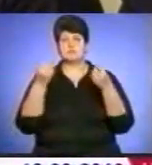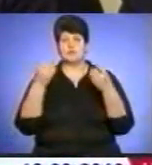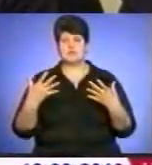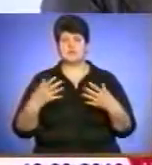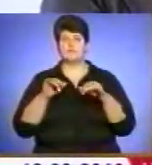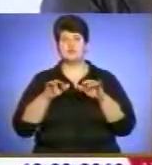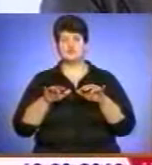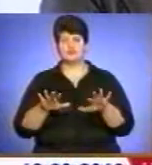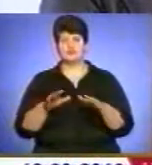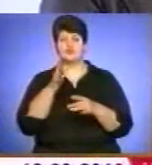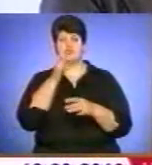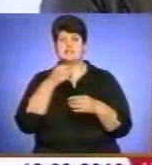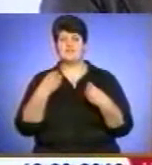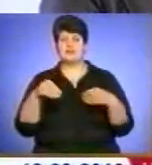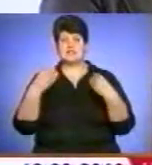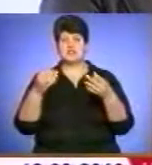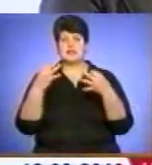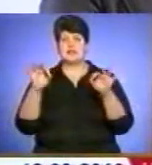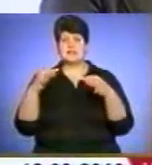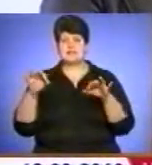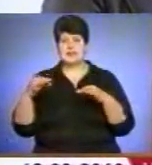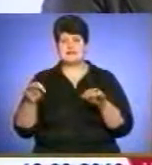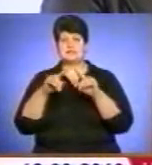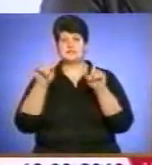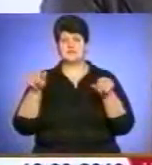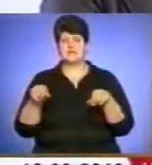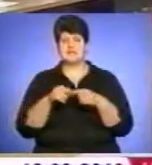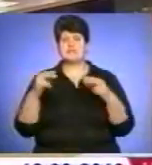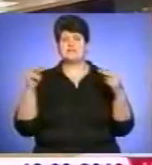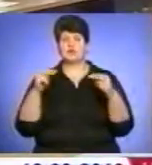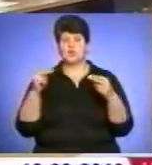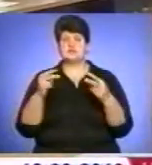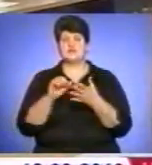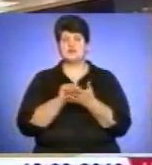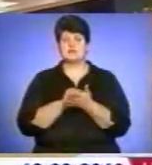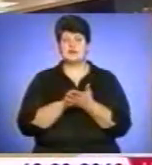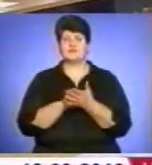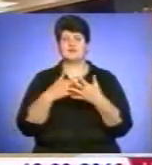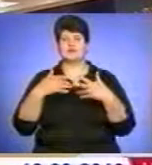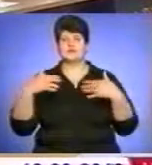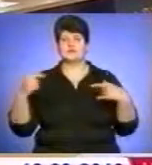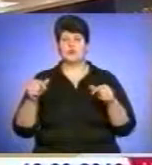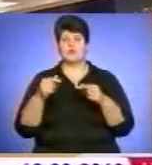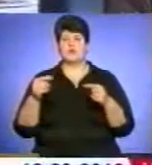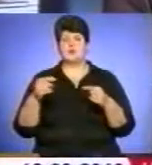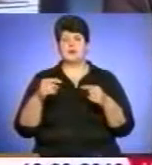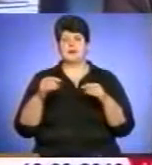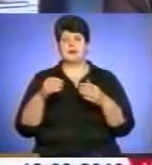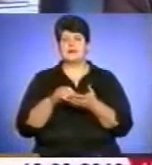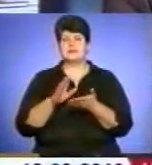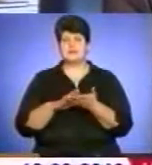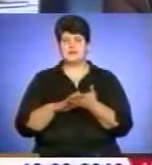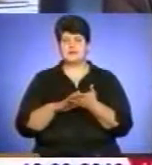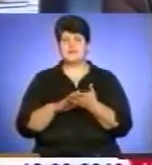та скоротити час видачі ліцензій, дозволів, сертифікатів, свідоцтв, атестатів, різного роду реєстрацію тощо. Що ми